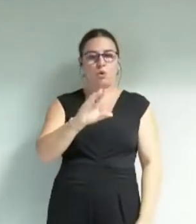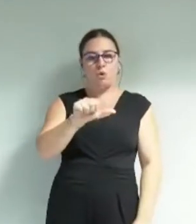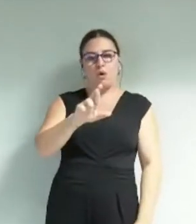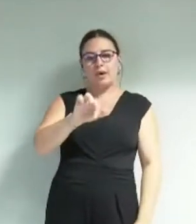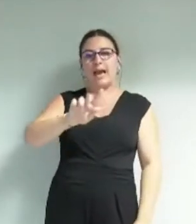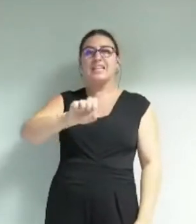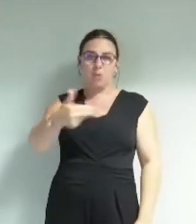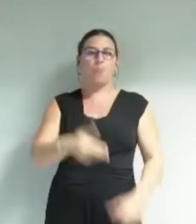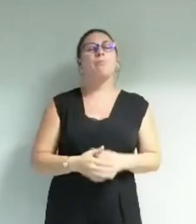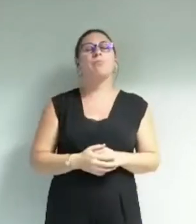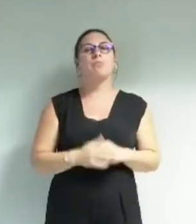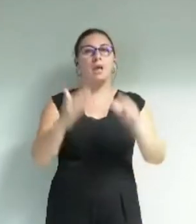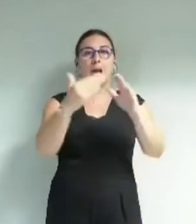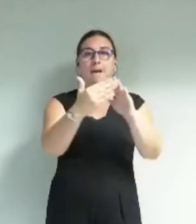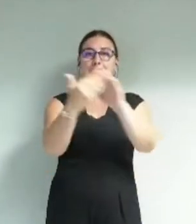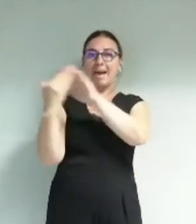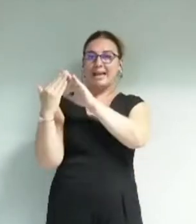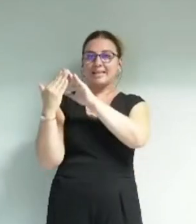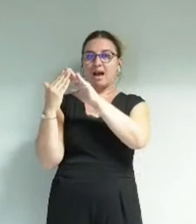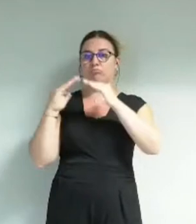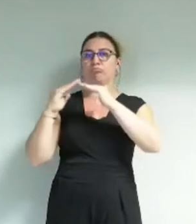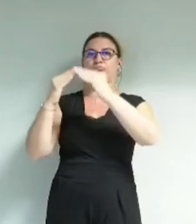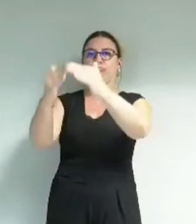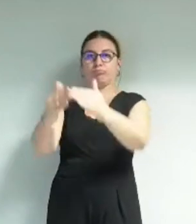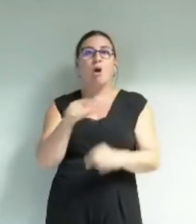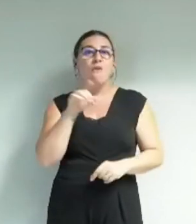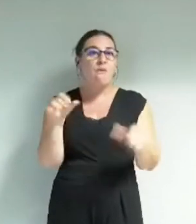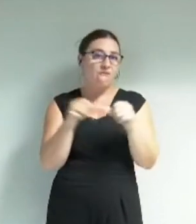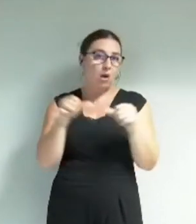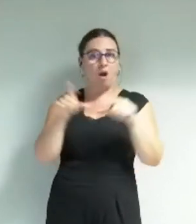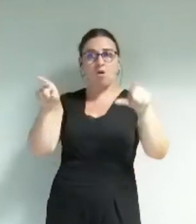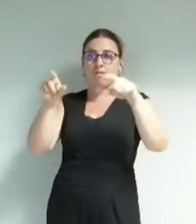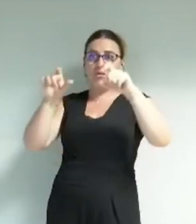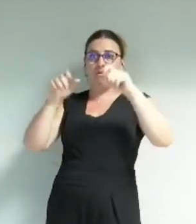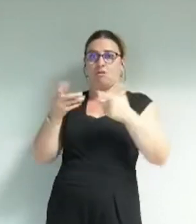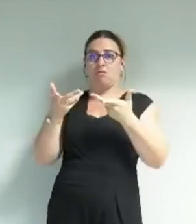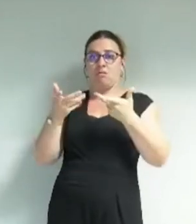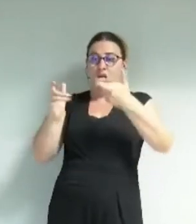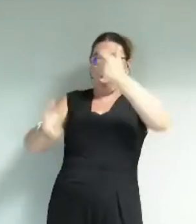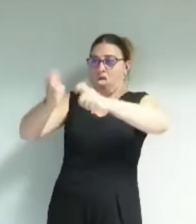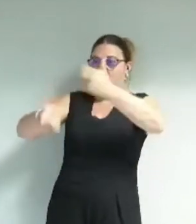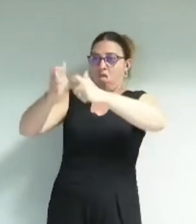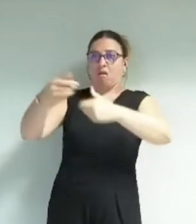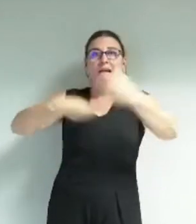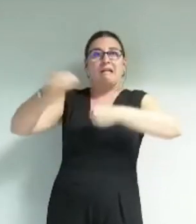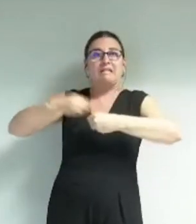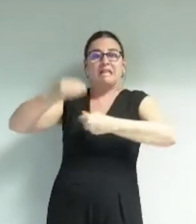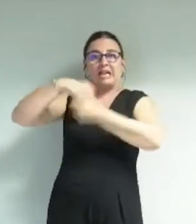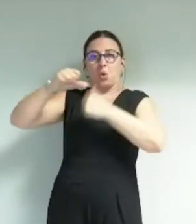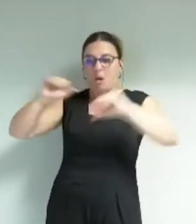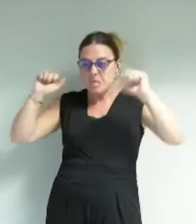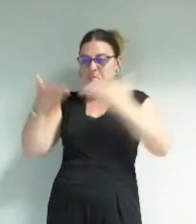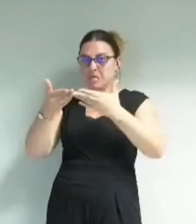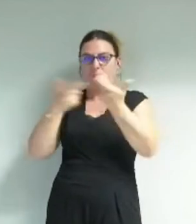Ce magasin jusqu'à présent vous n'avez été capable que de le mettre en péril par des choix de direction sectaire